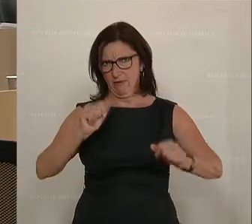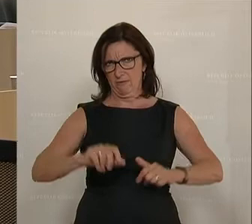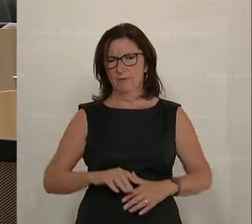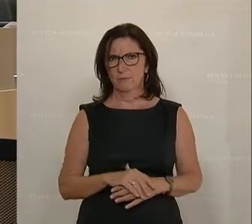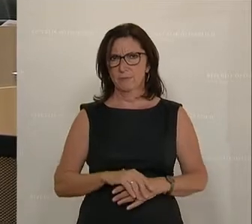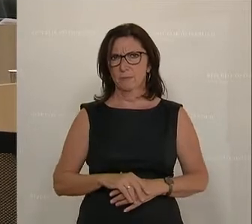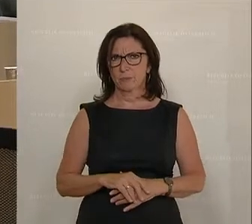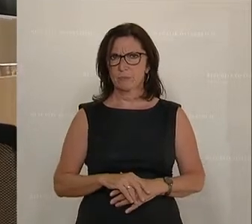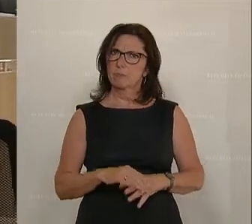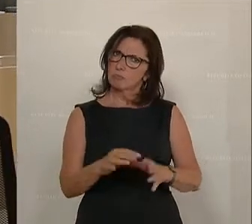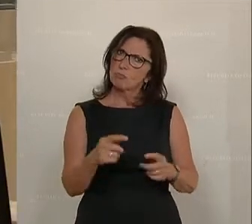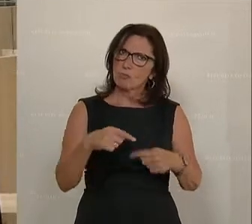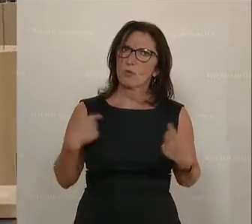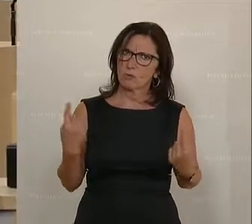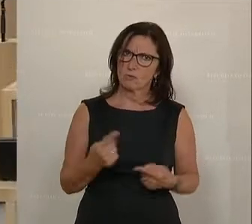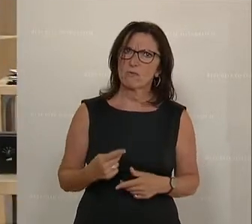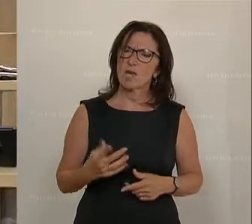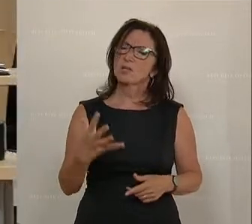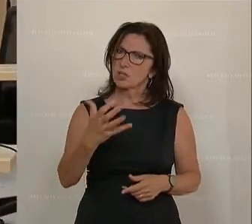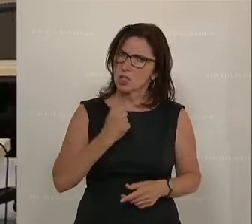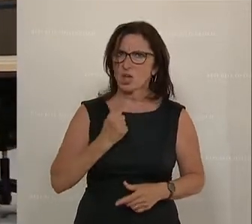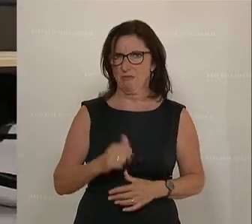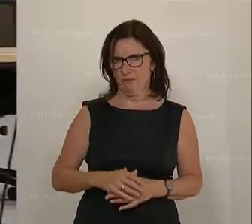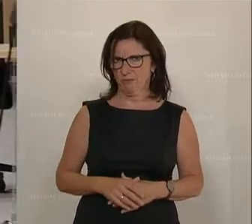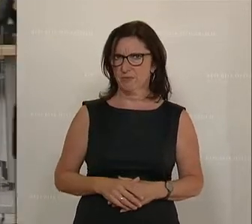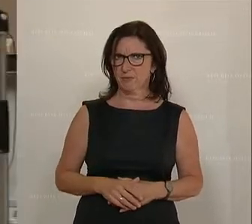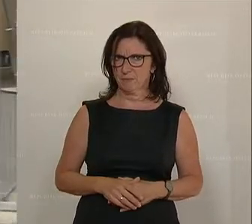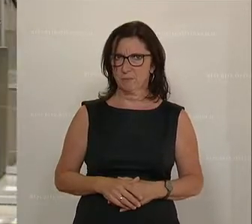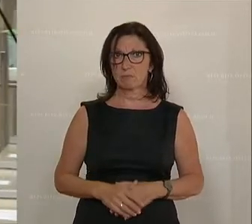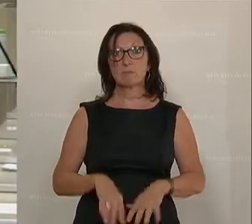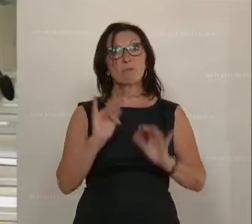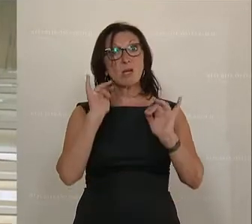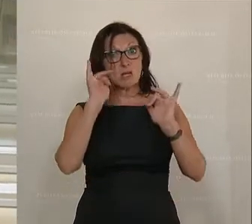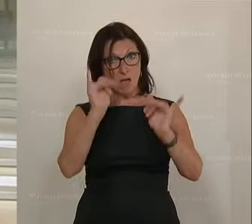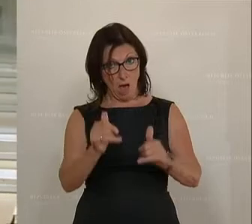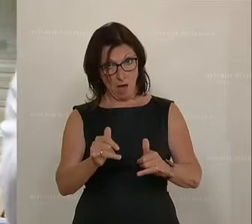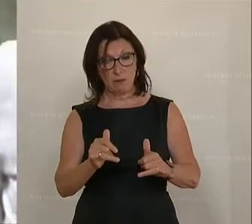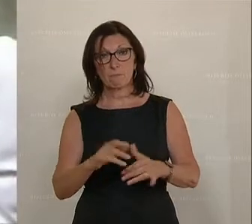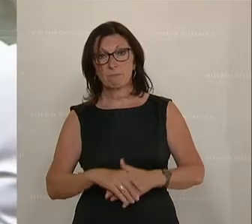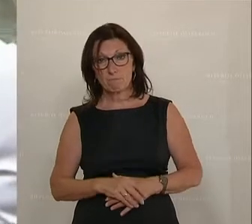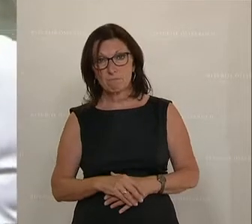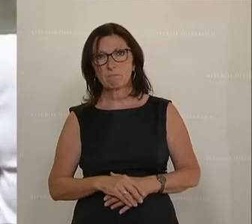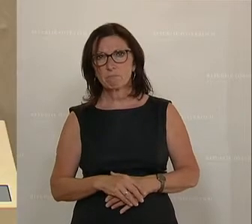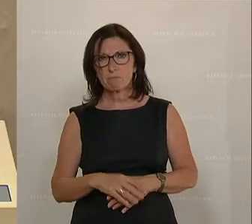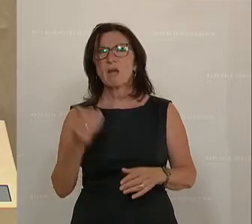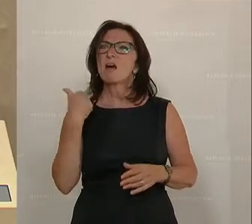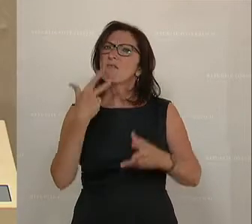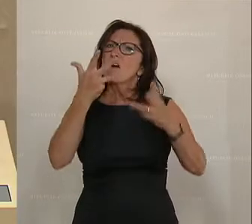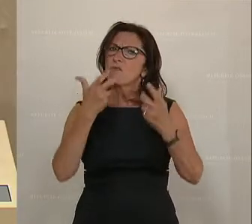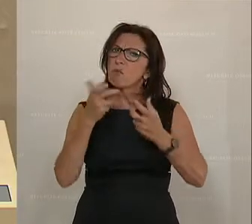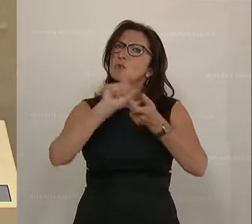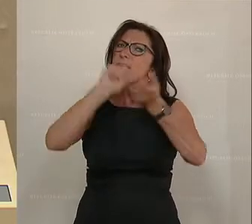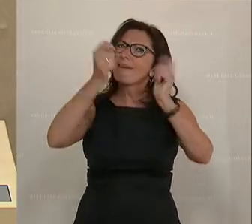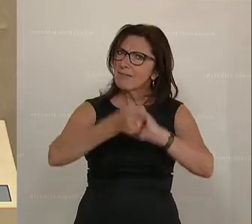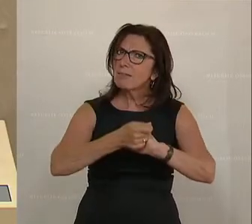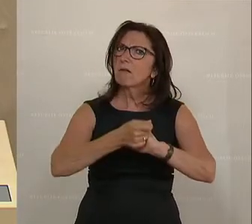Und das ist uns gelungen. Ja, es hat auch noch Änderungswünsche gegeben, auf die